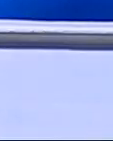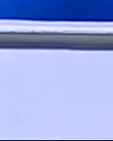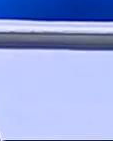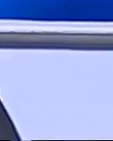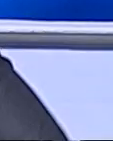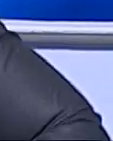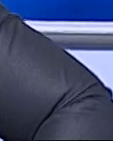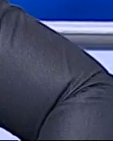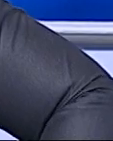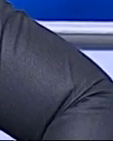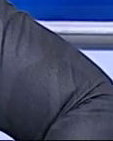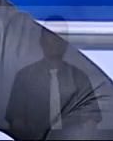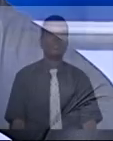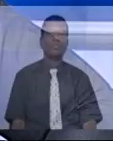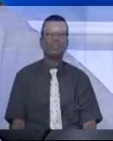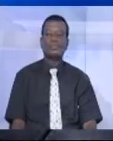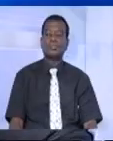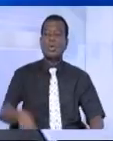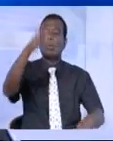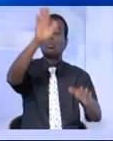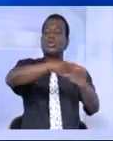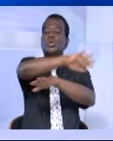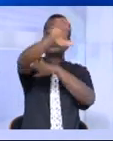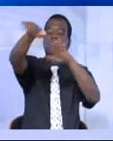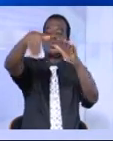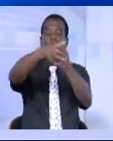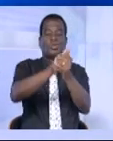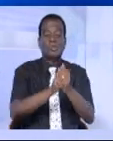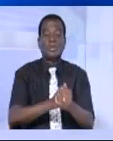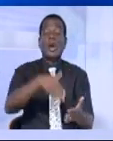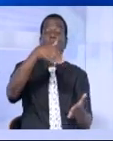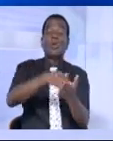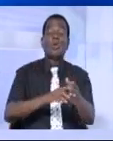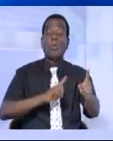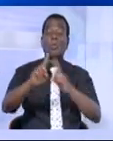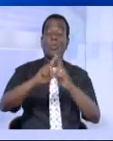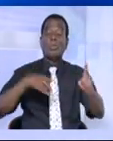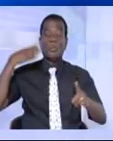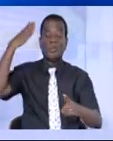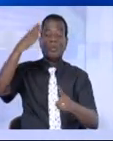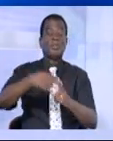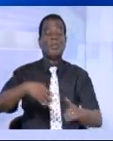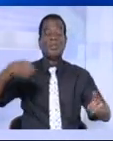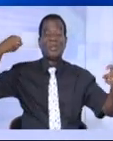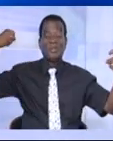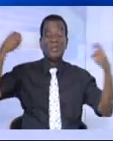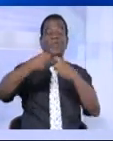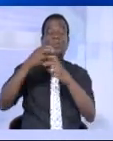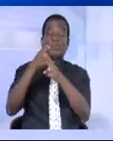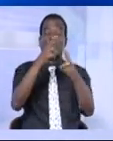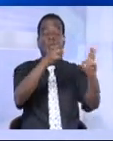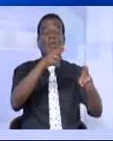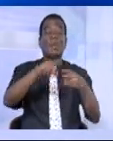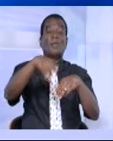Bonjour à tous et bienvenue dans votre journal dominé une fois encore par l'attaque de Grand-Bassam. Nouveau bilan, 19